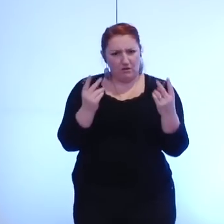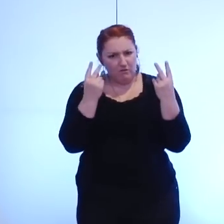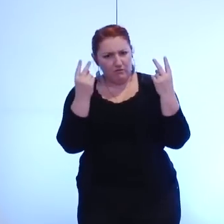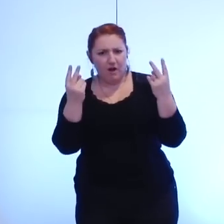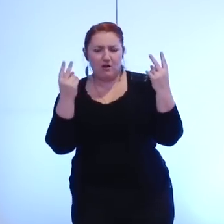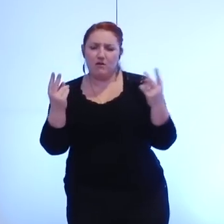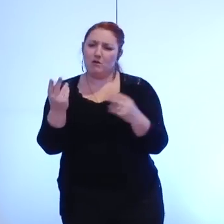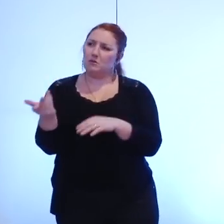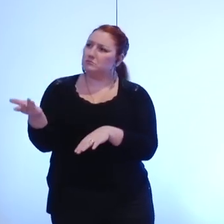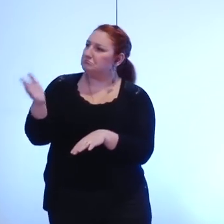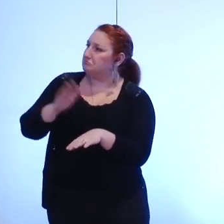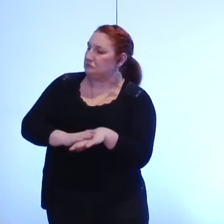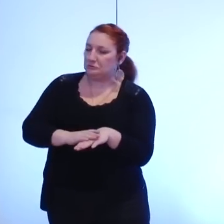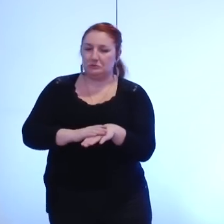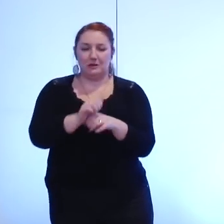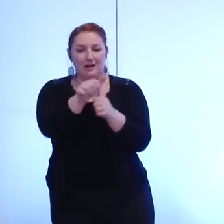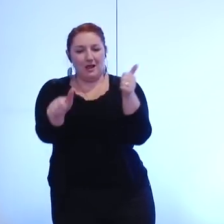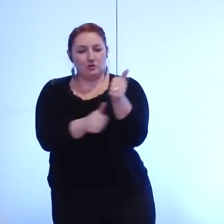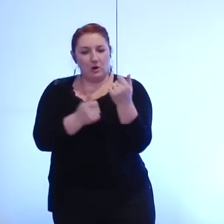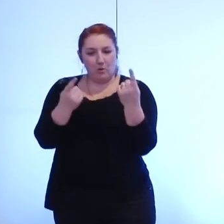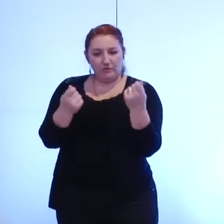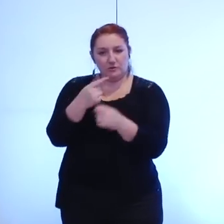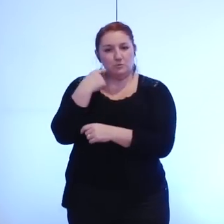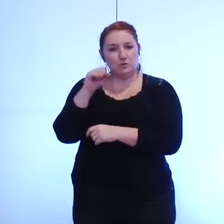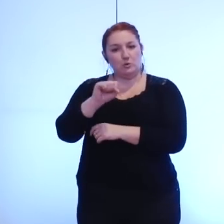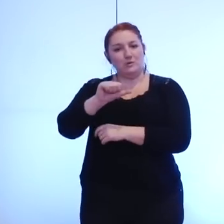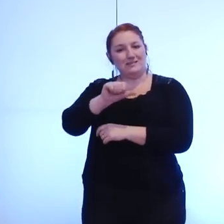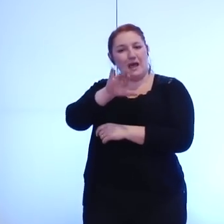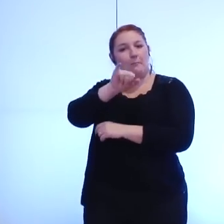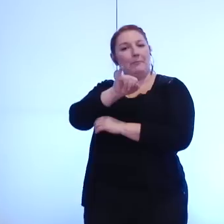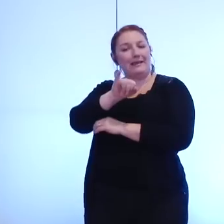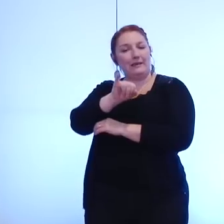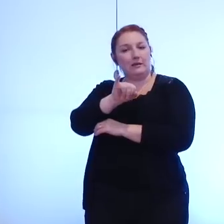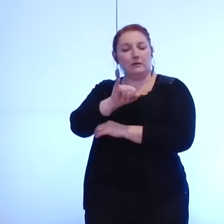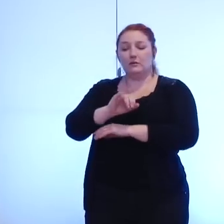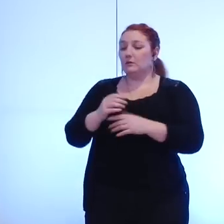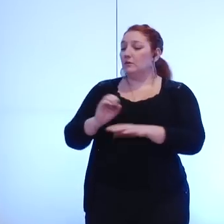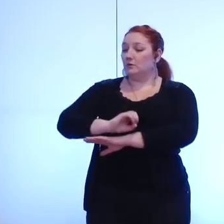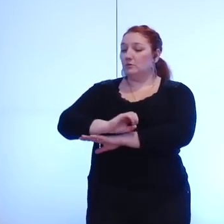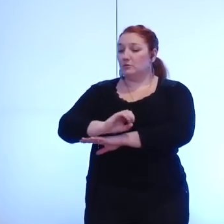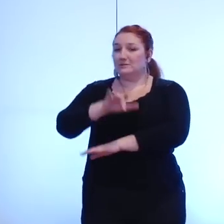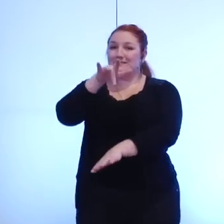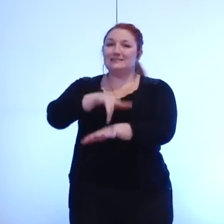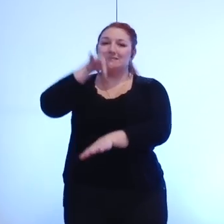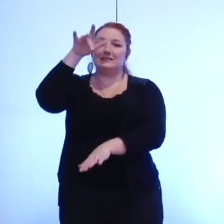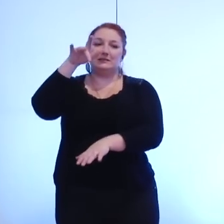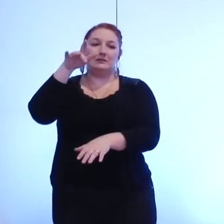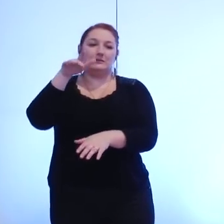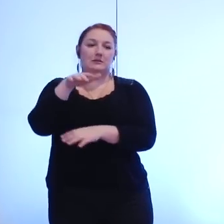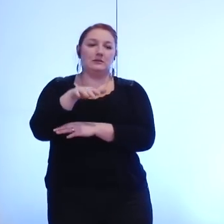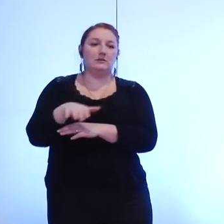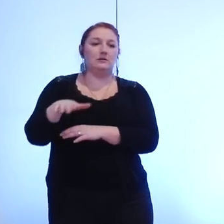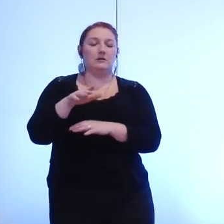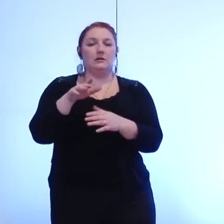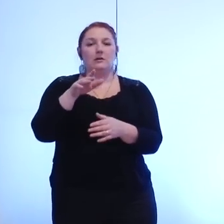finances, monsieur Hakim Sabri, a récemment annoncé par l'intermédiaire d'un média local du site Place Grenette une